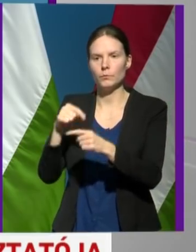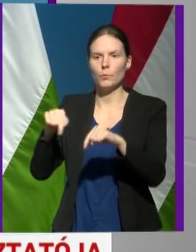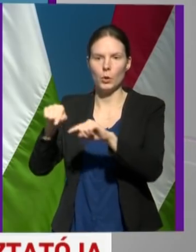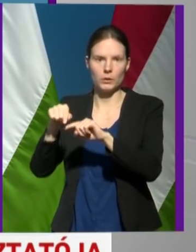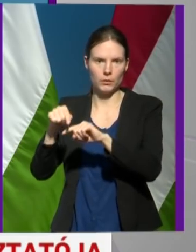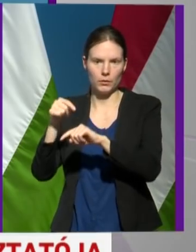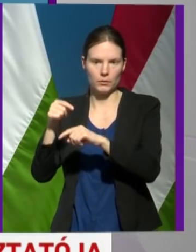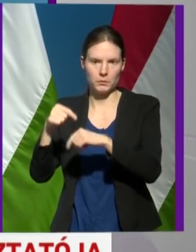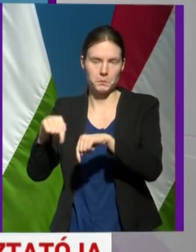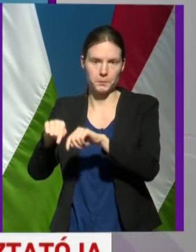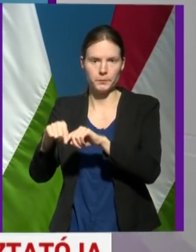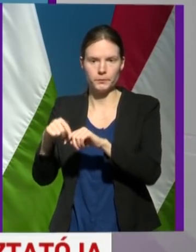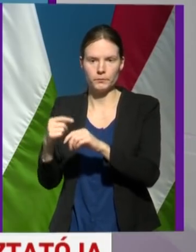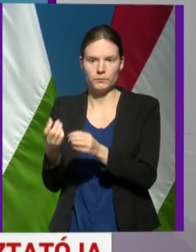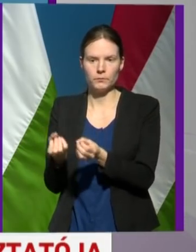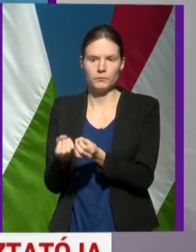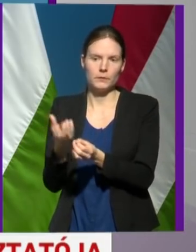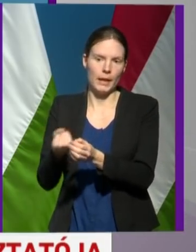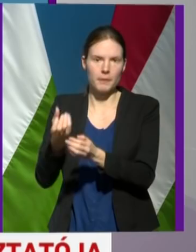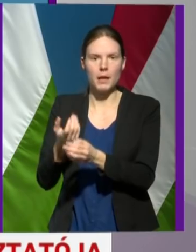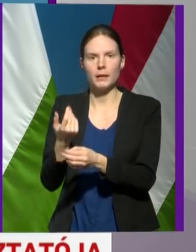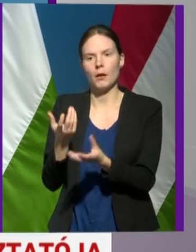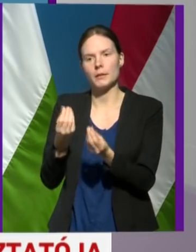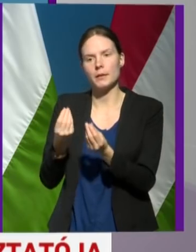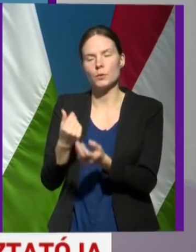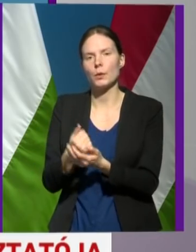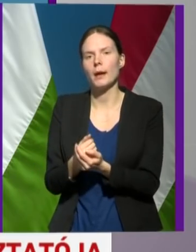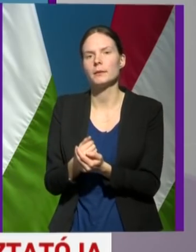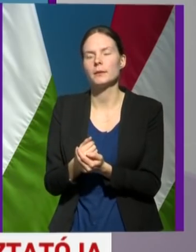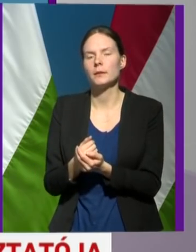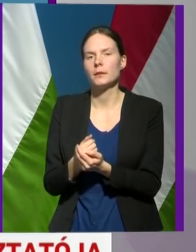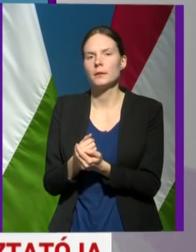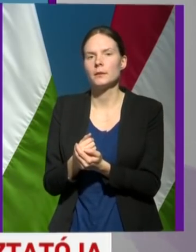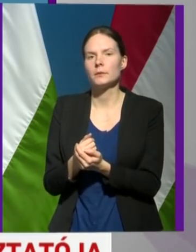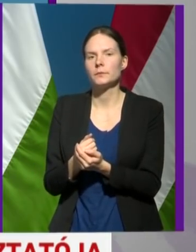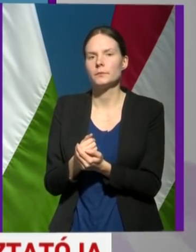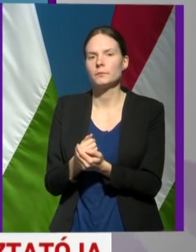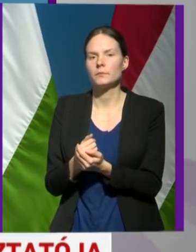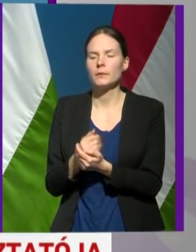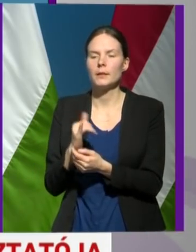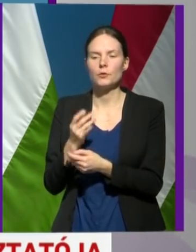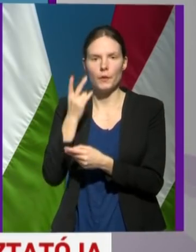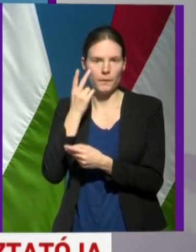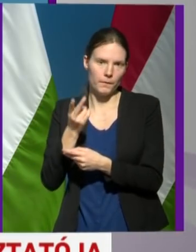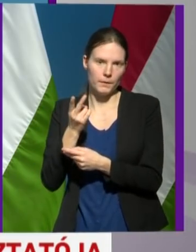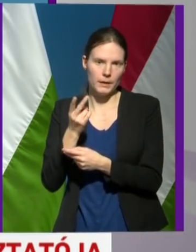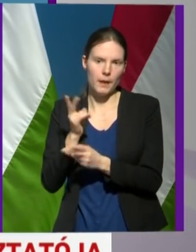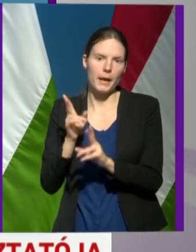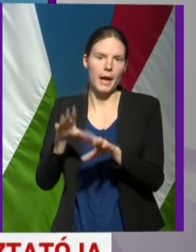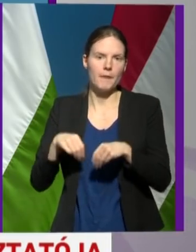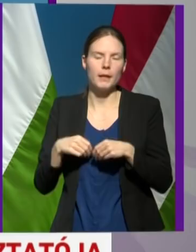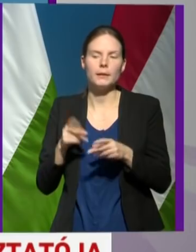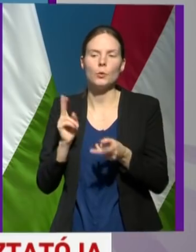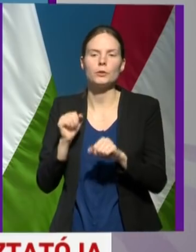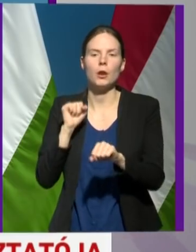ezeket az eszközöket. Egyébként egyrészt, másrészt pedig azt figyelembe kell venni, hogy